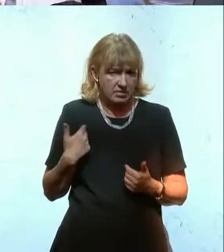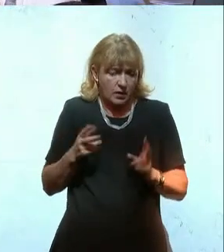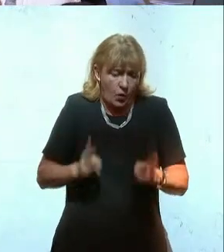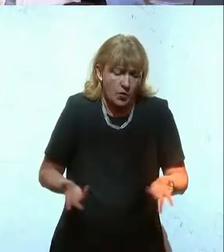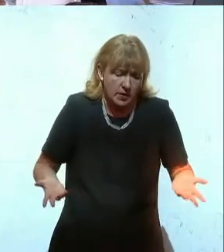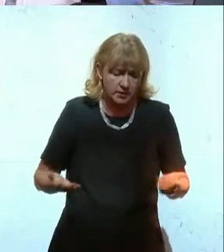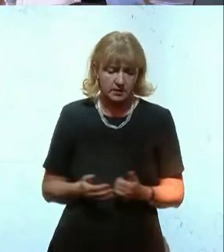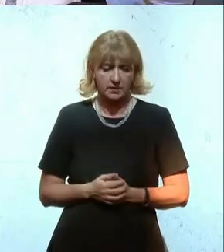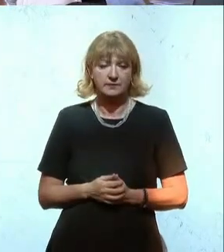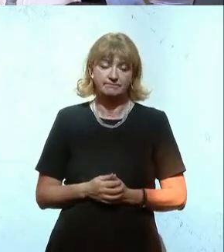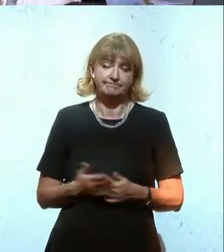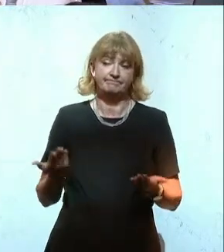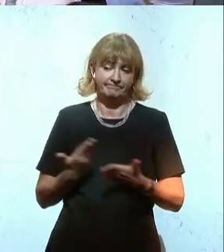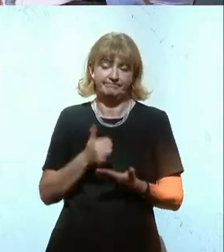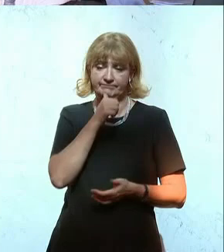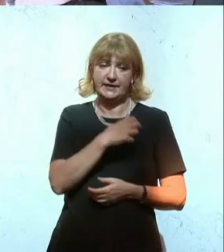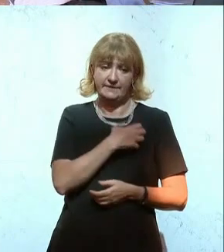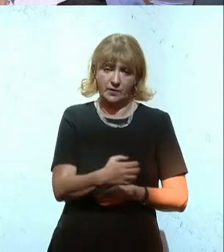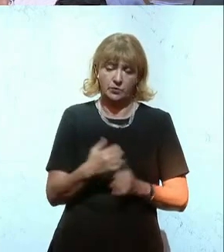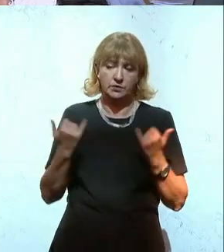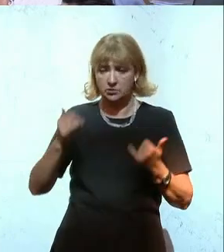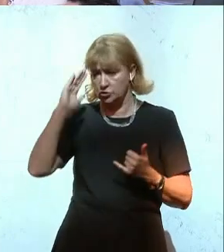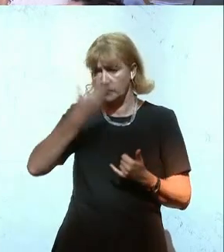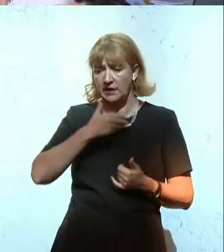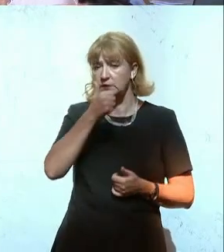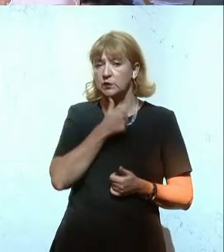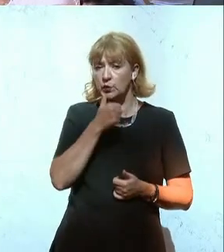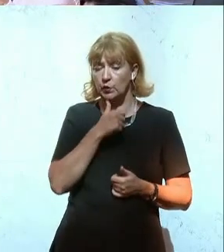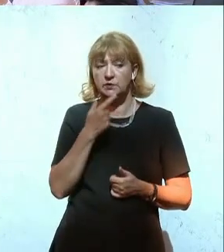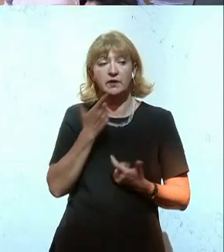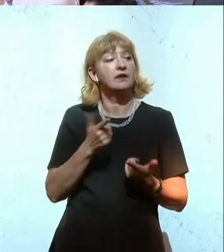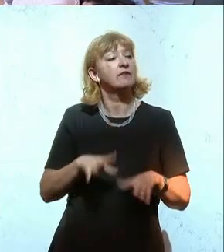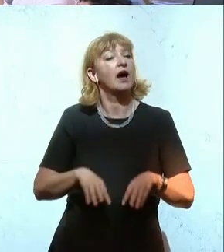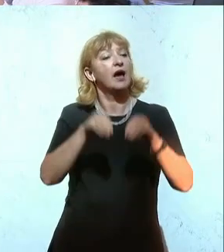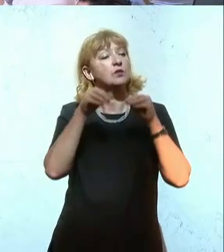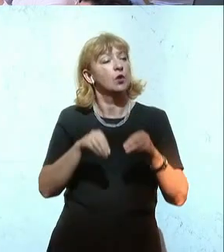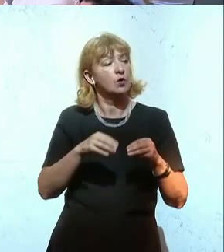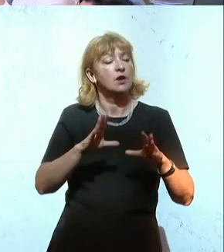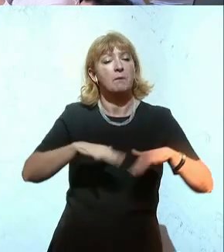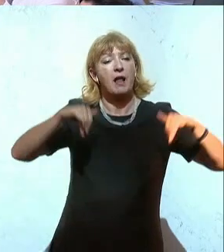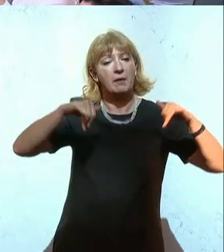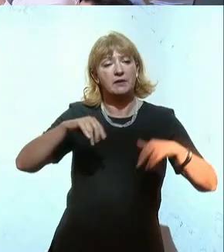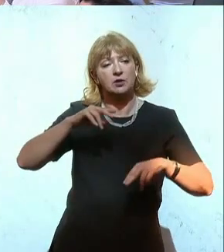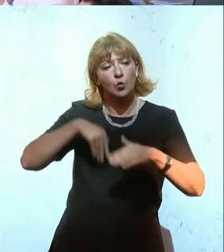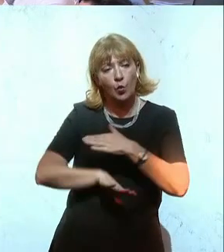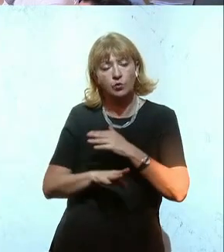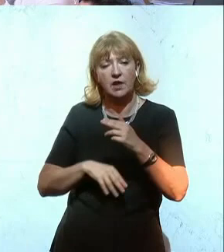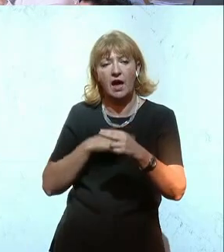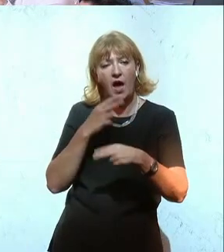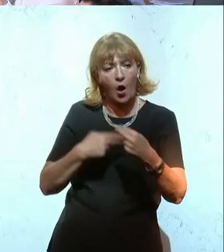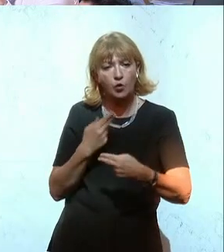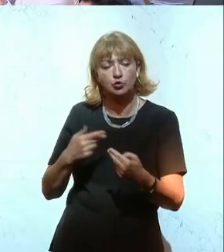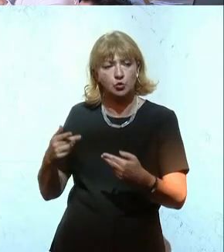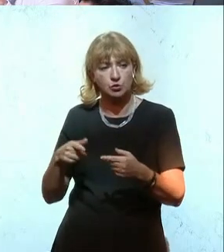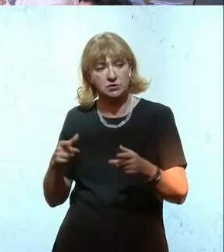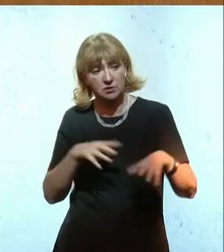dass Schwarz-Grün die Einrichtung eines parlamentarischen Kovac-Unterausschusses stets verhindert